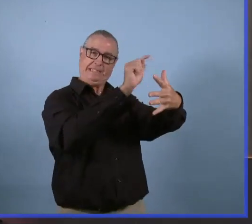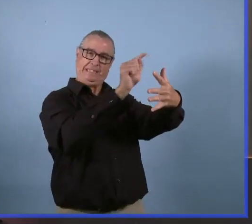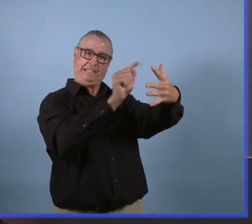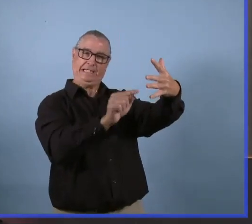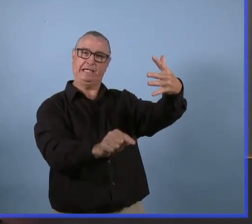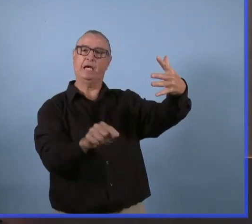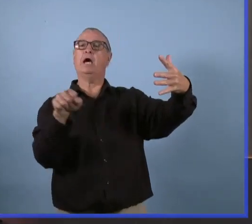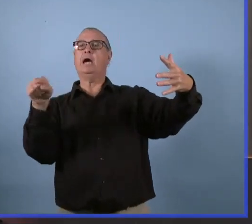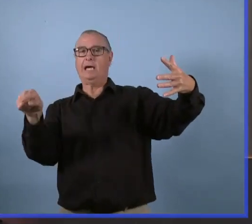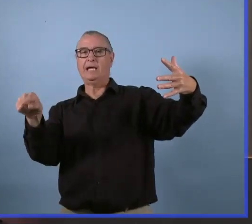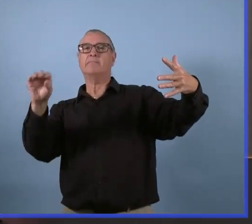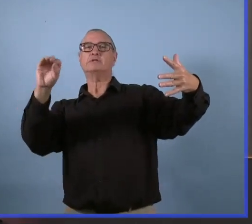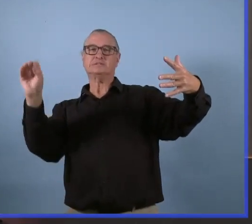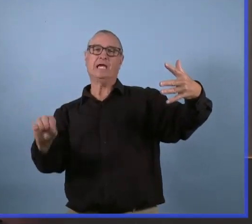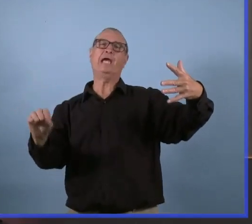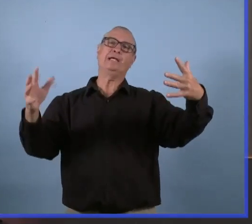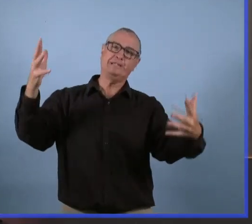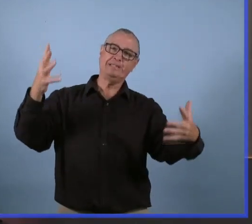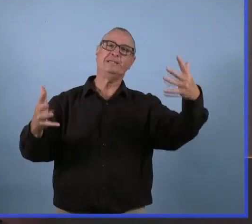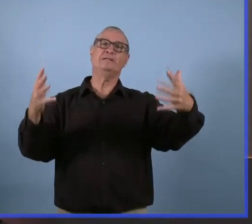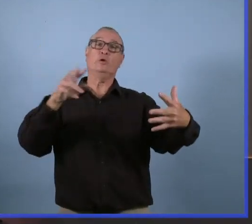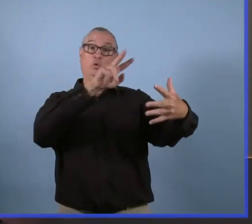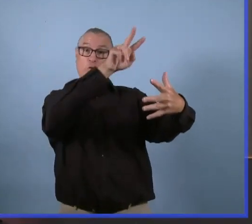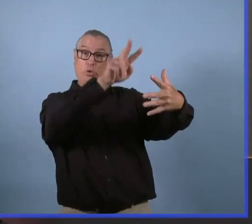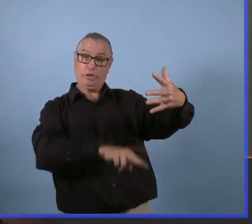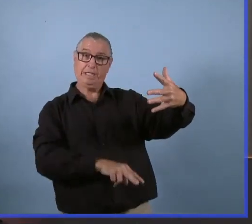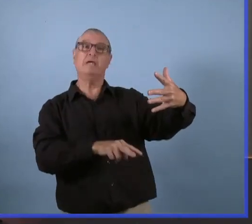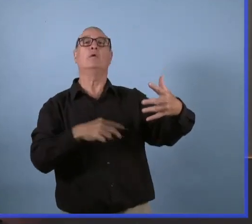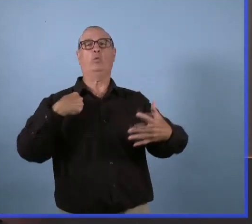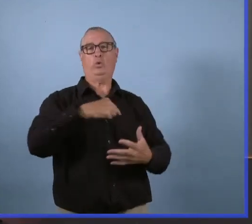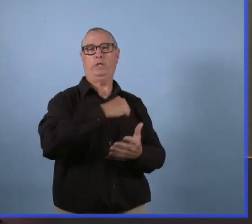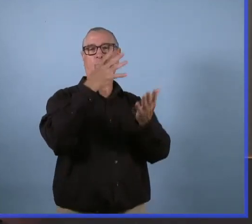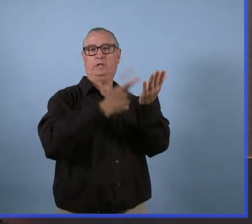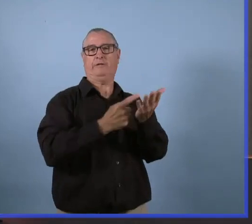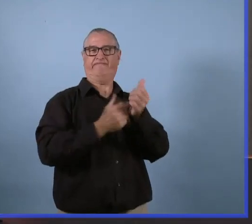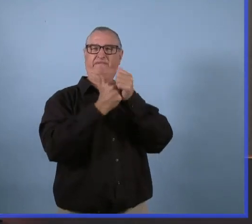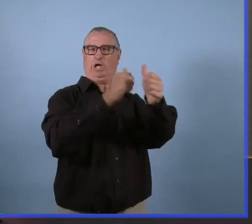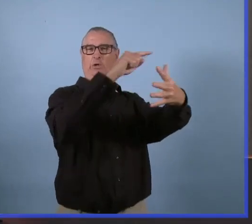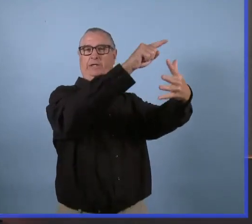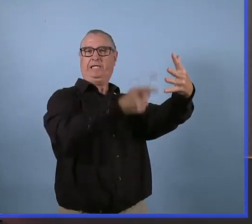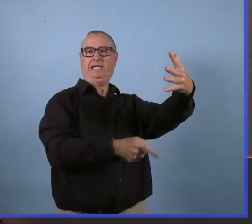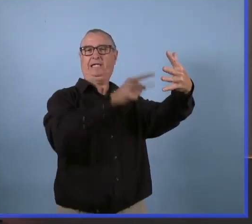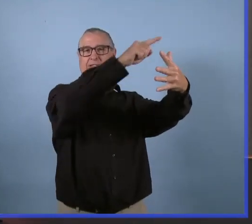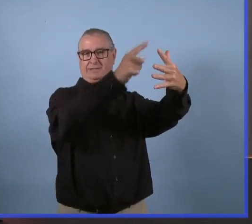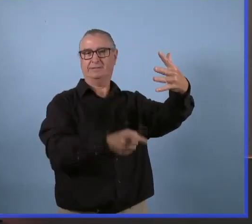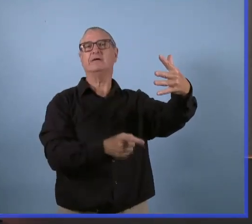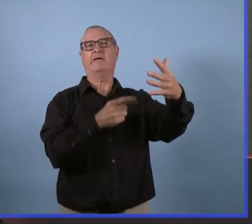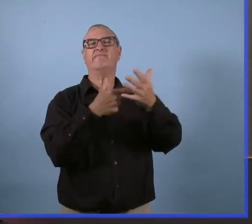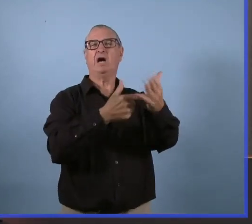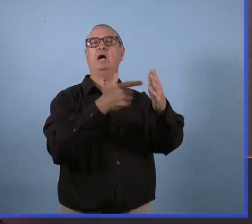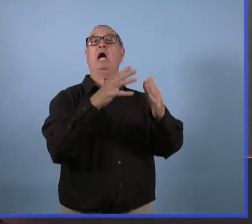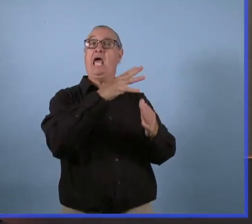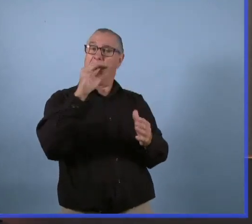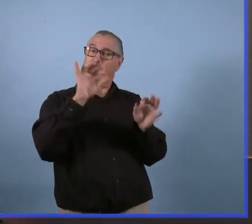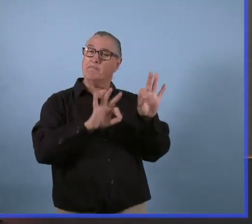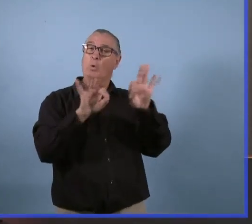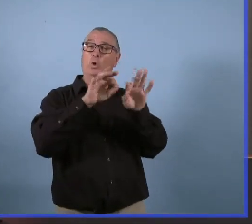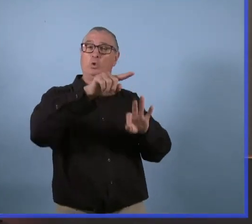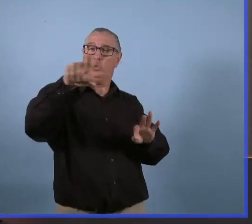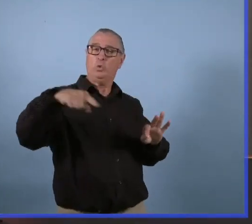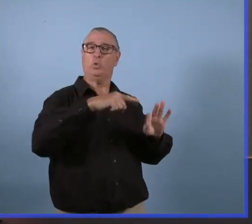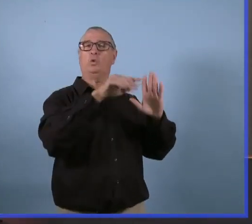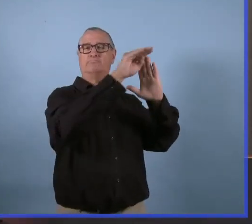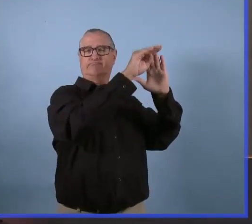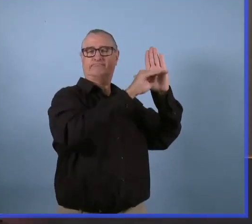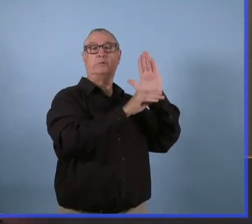juste une donnée qu'on utilise pour les ordres et les restrictions en place. Encore une fois, il est trop